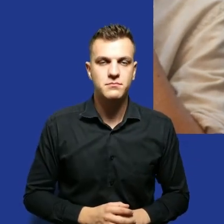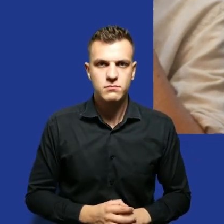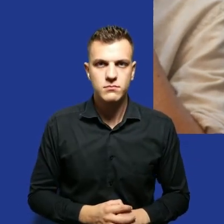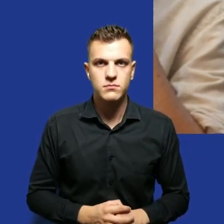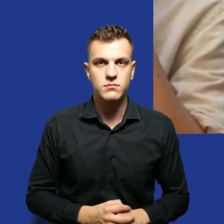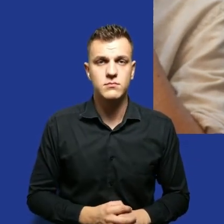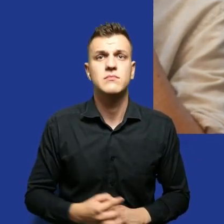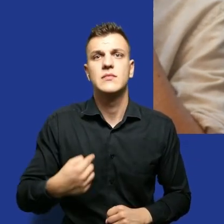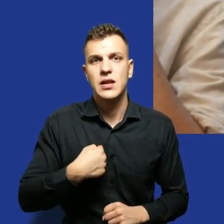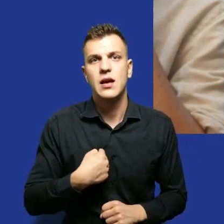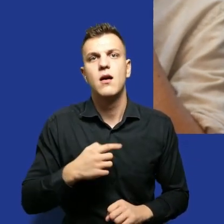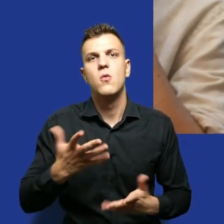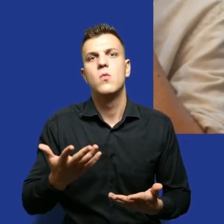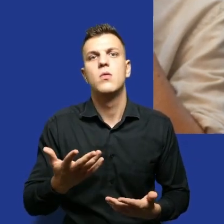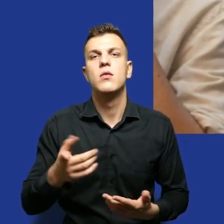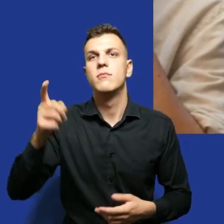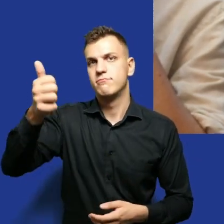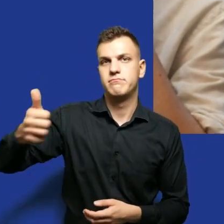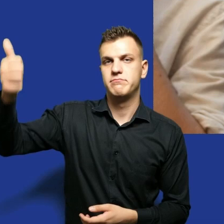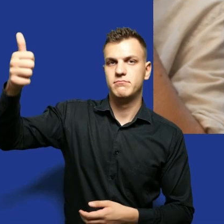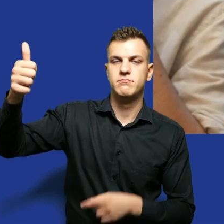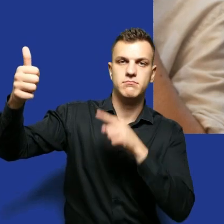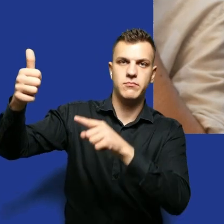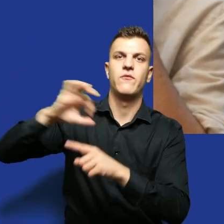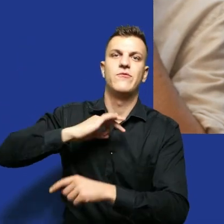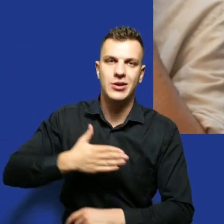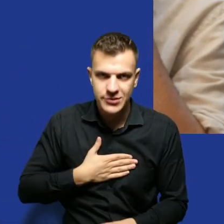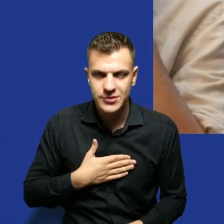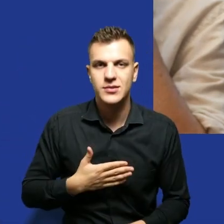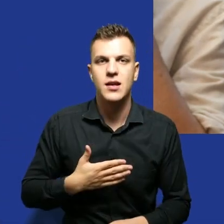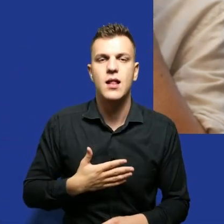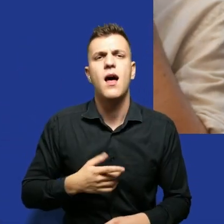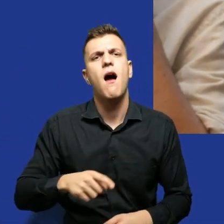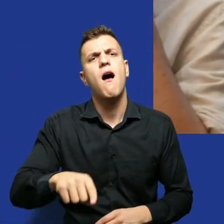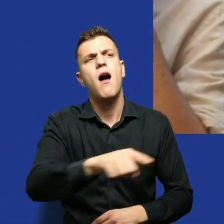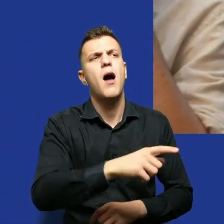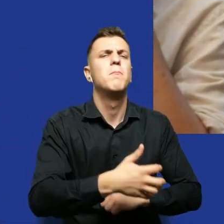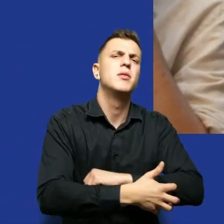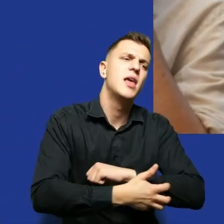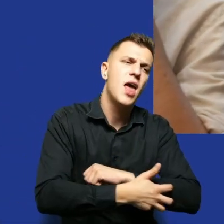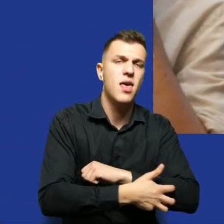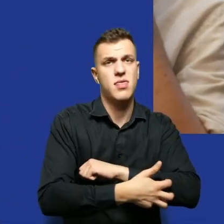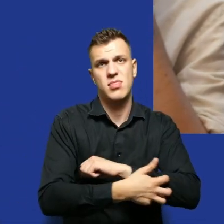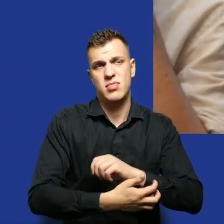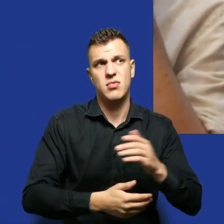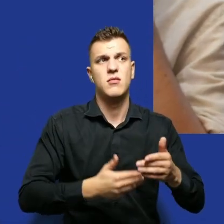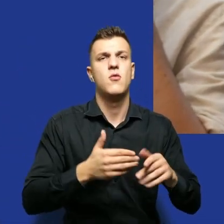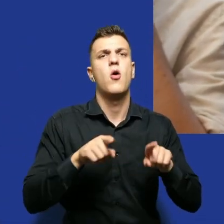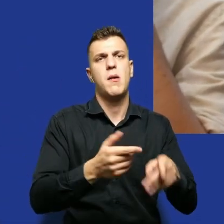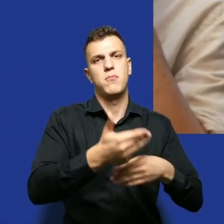trochę takie ranczo. wójt pleban, tak? I te biedne NGO-sy, przepraszam, tak? Te takie, które